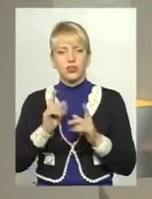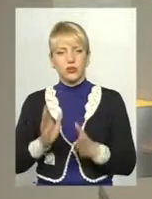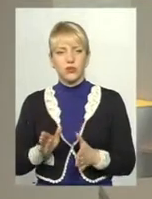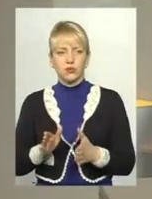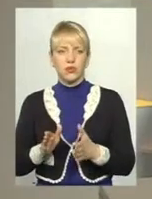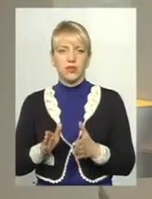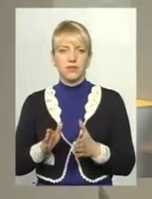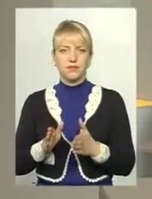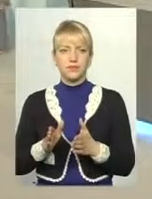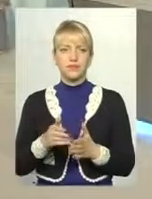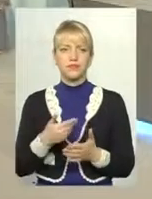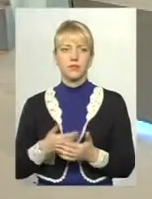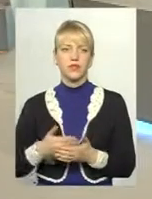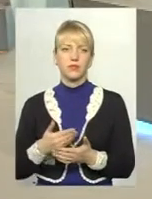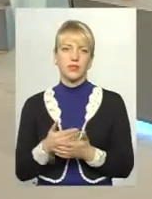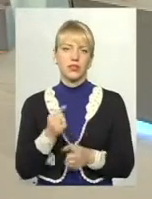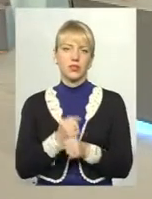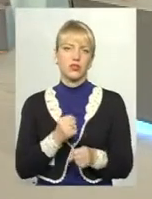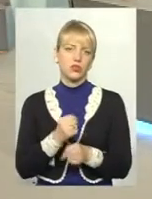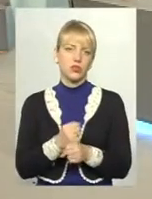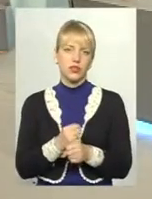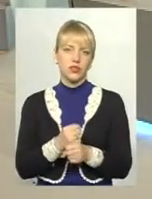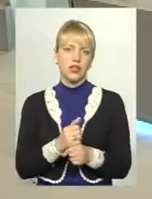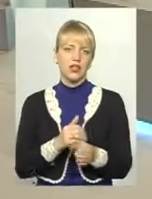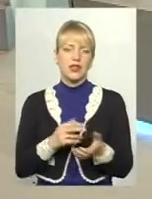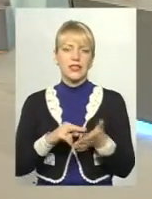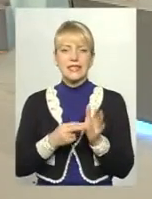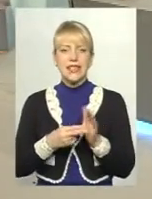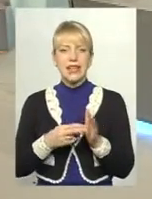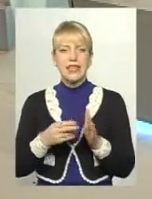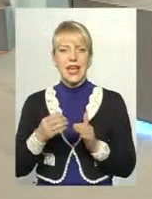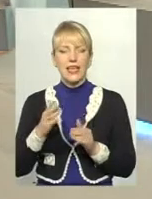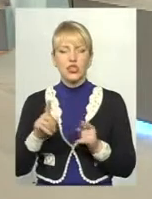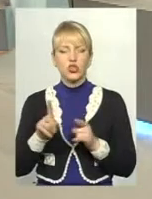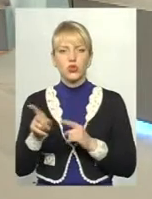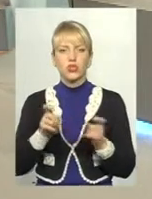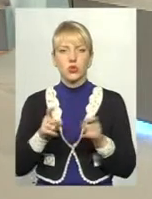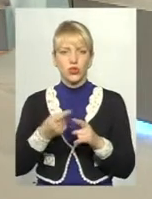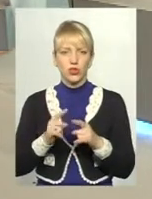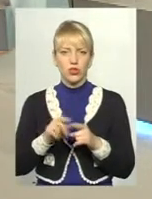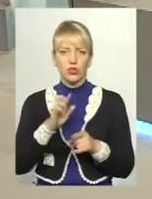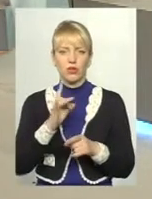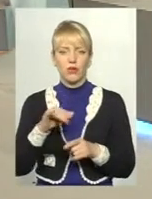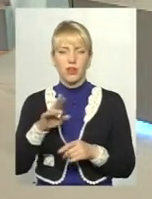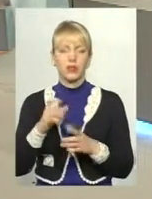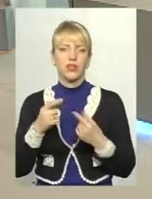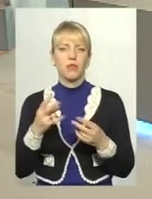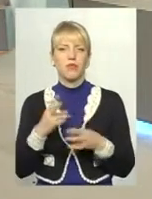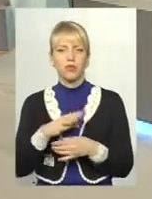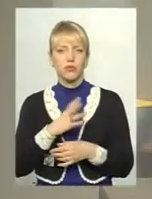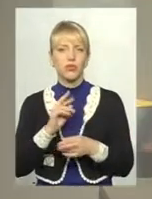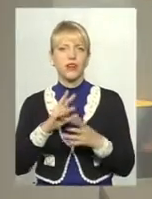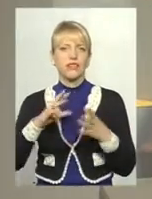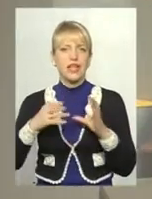можливо, розроблена ціла якась стратегія з приводу залучення цього бренду, де він би мав бути? Як взагалі це,